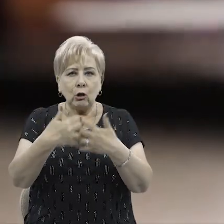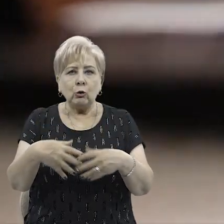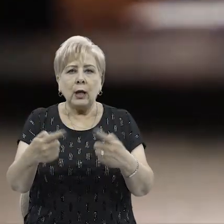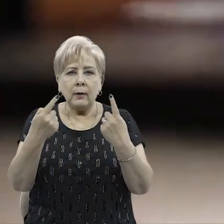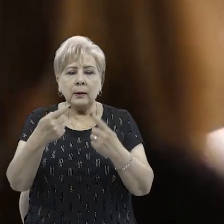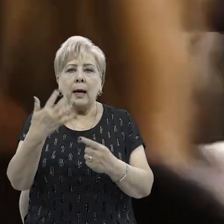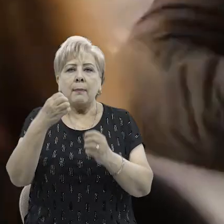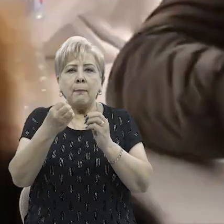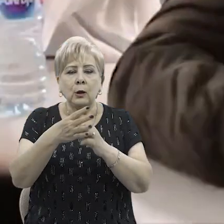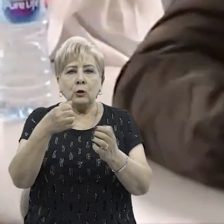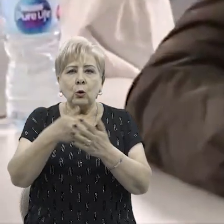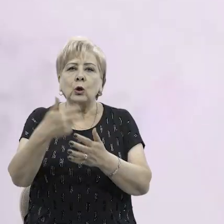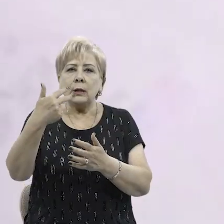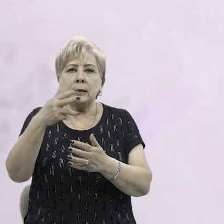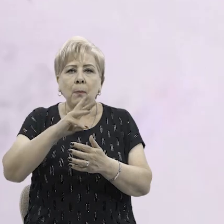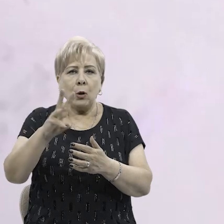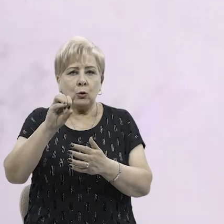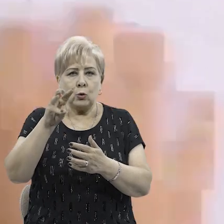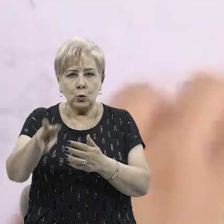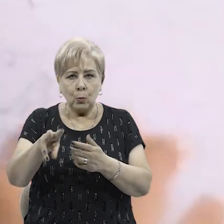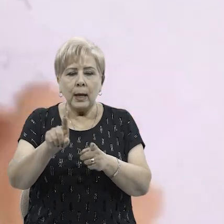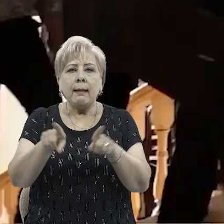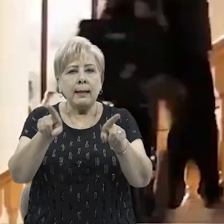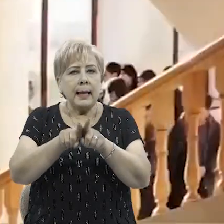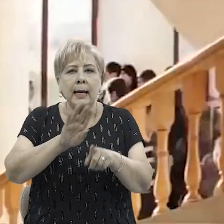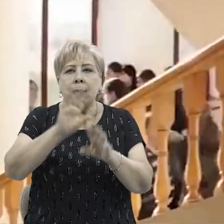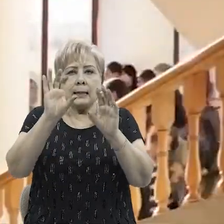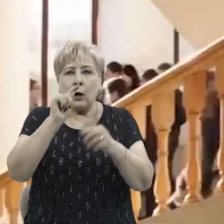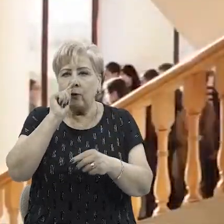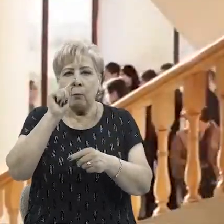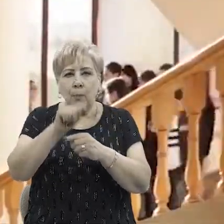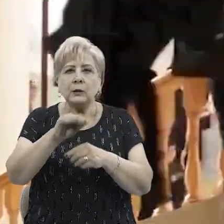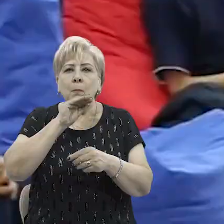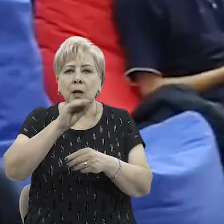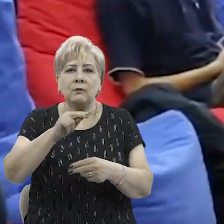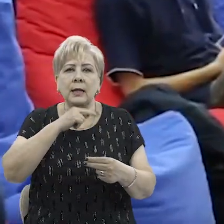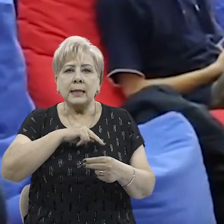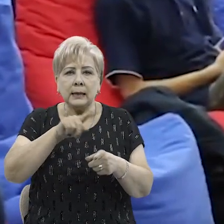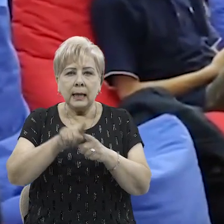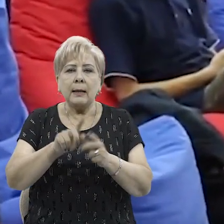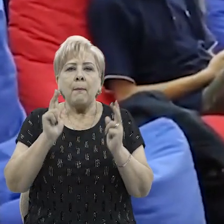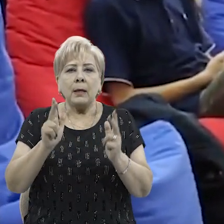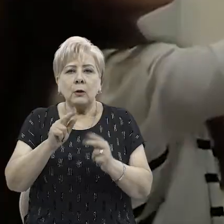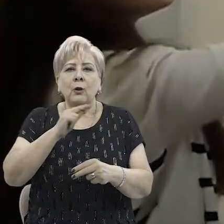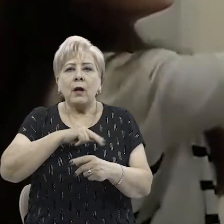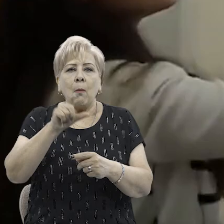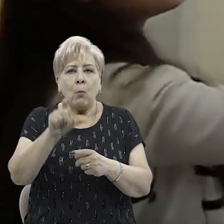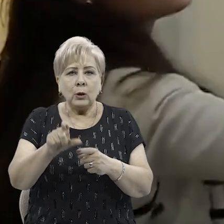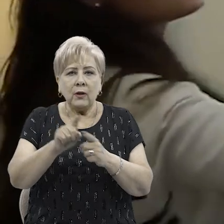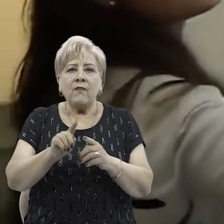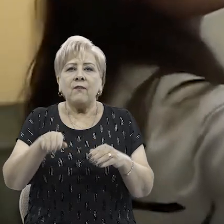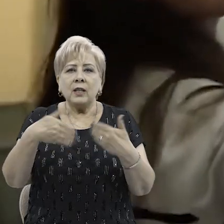величины, от 15 до 30 миллионов сумм. Также незаконное вмешательство в профессиональную деятельность педагогического работника,